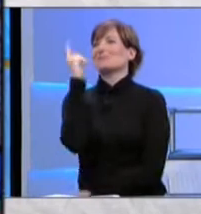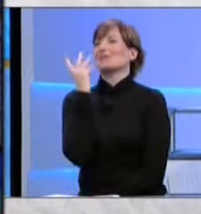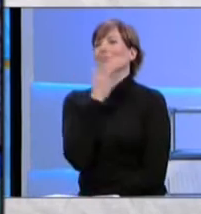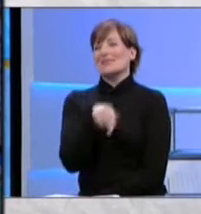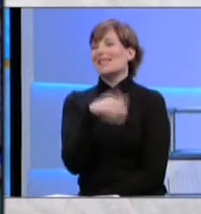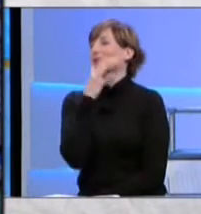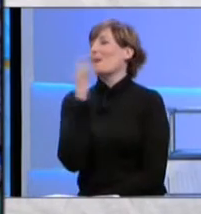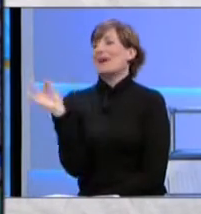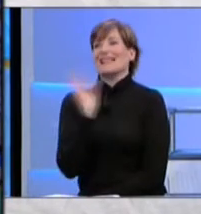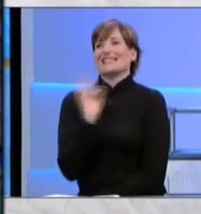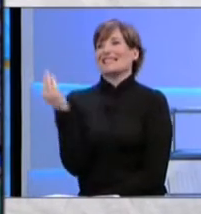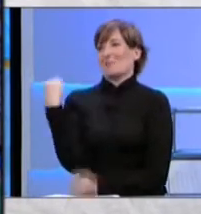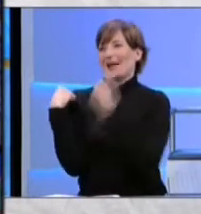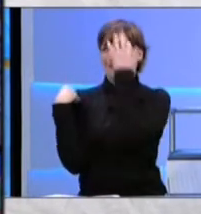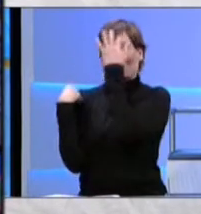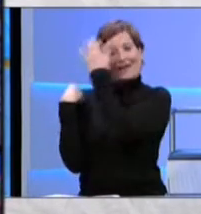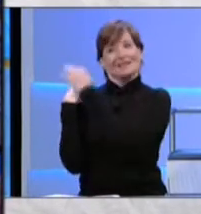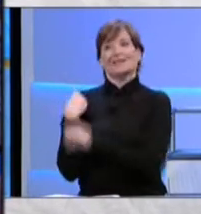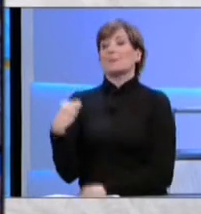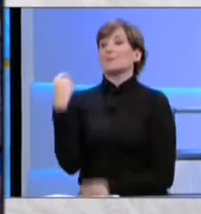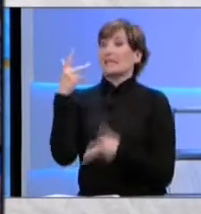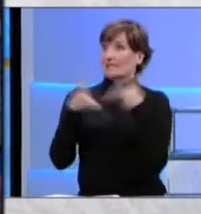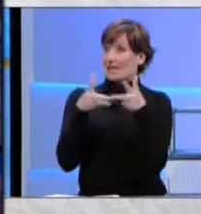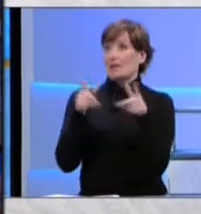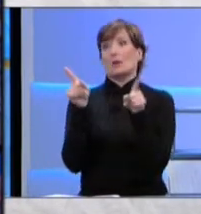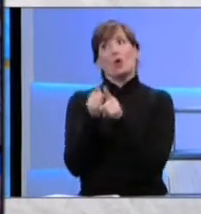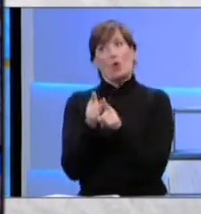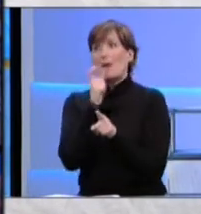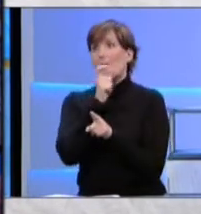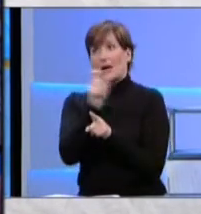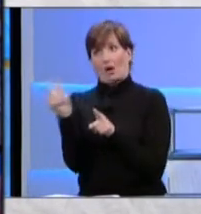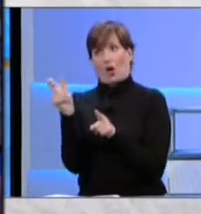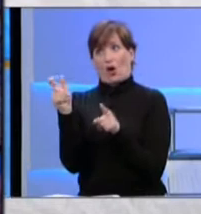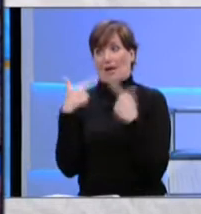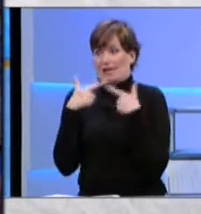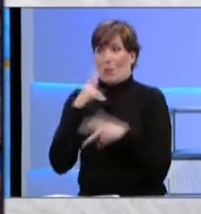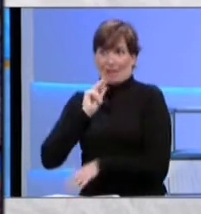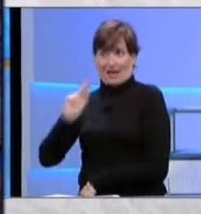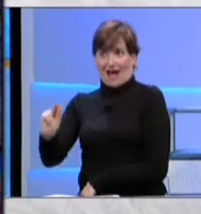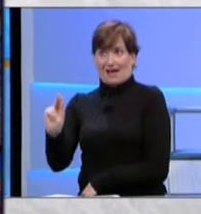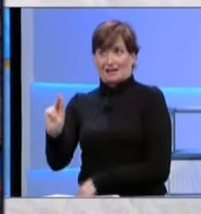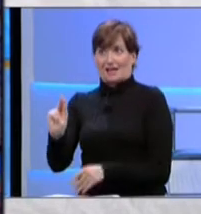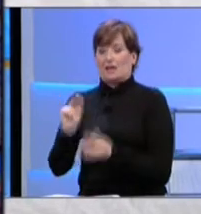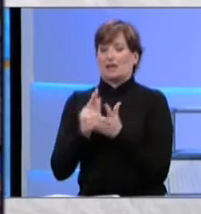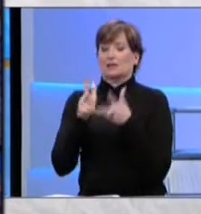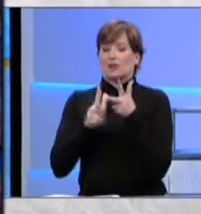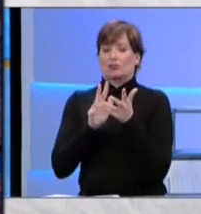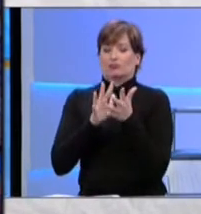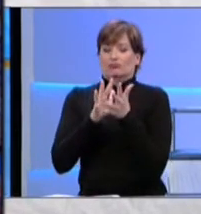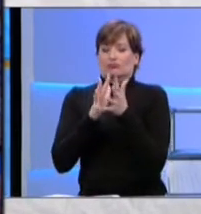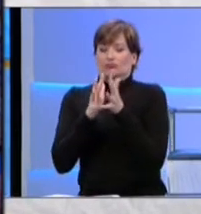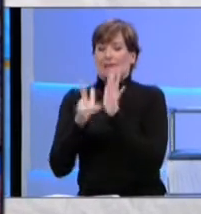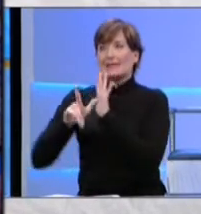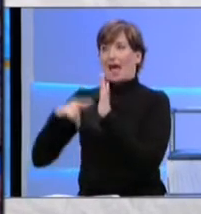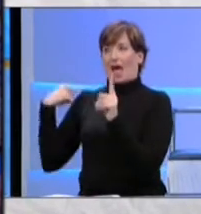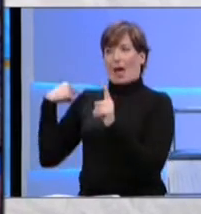bellissima domanda, perché appunto i segni, come le parole nella nostra lingua parlata, si trasformano, variano